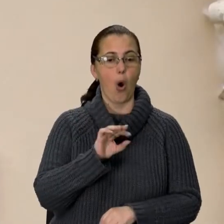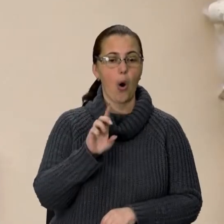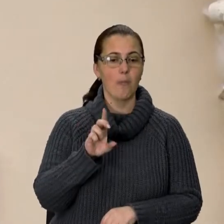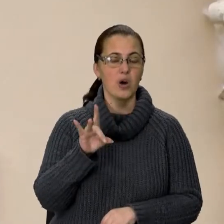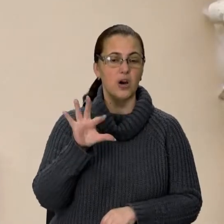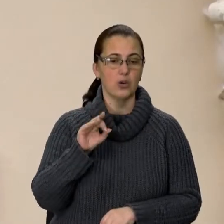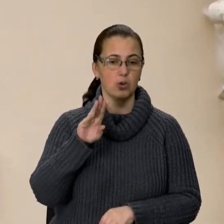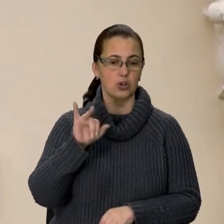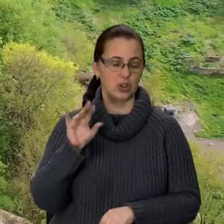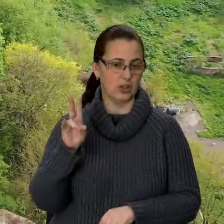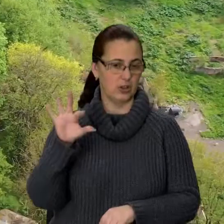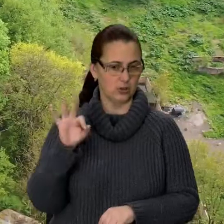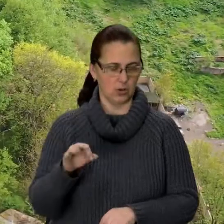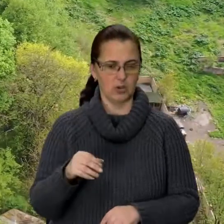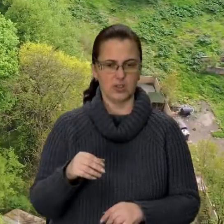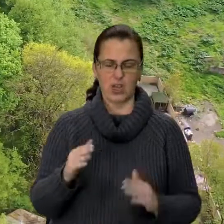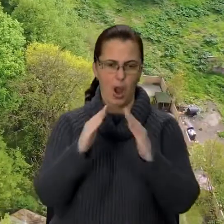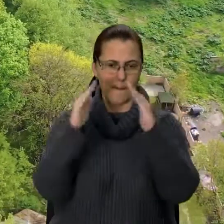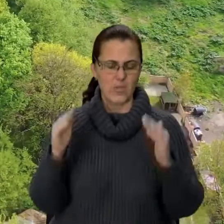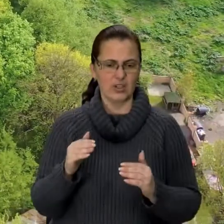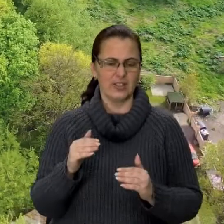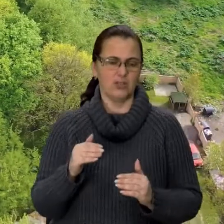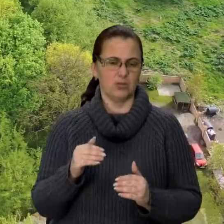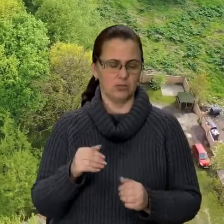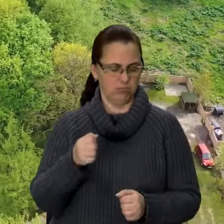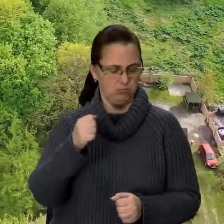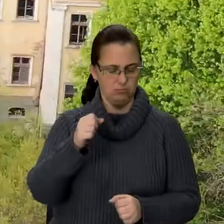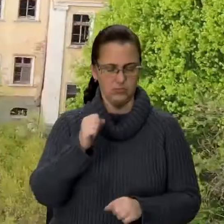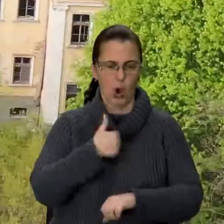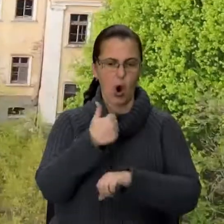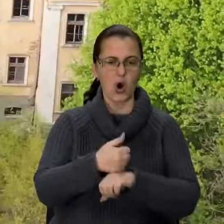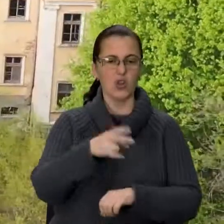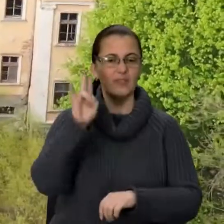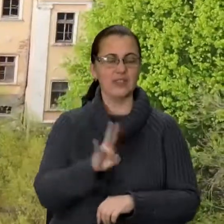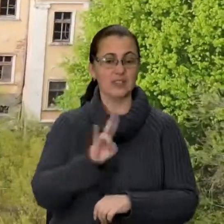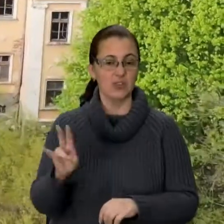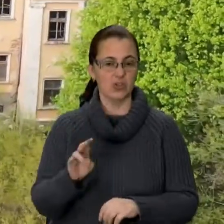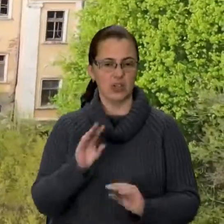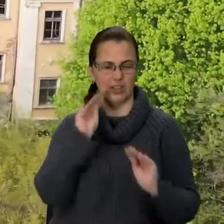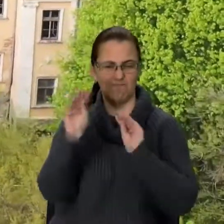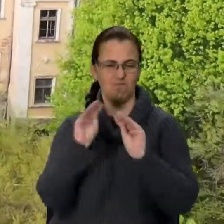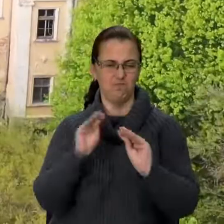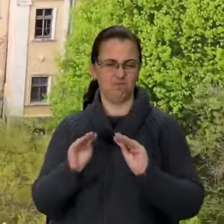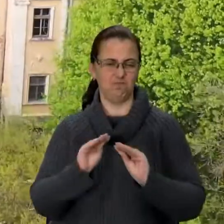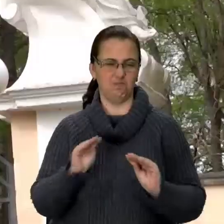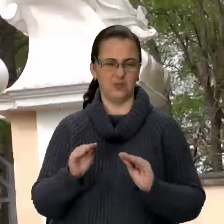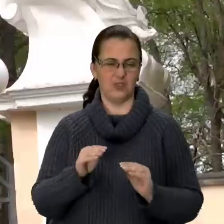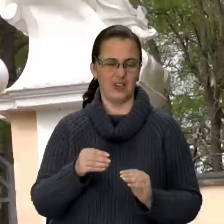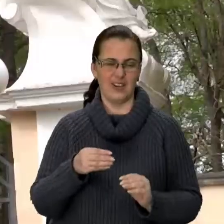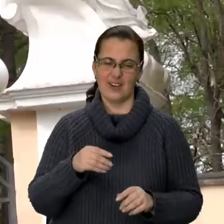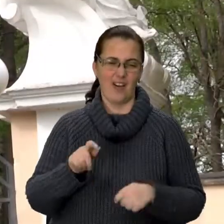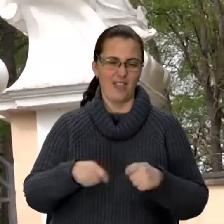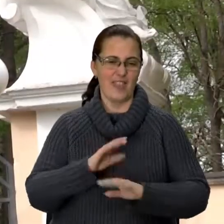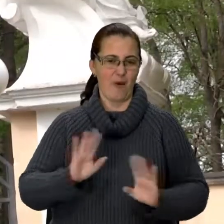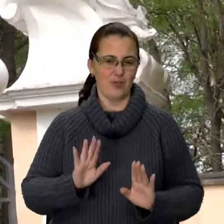слугувала літньою резиденцією львівських архієпископів. Вітак, коштів на оздоблення комплексу не пошкодували. Зверніть увагу на